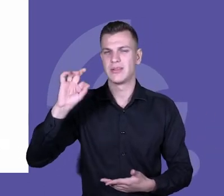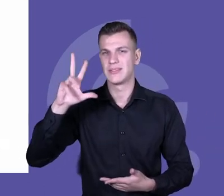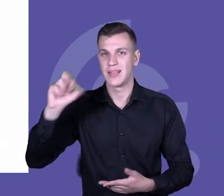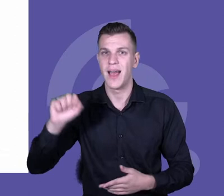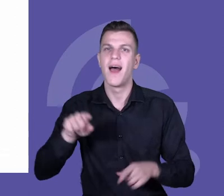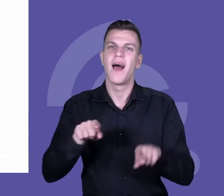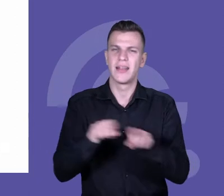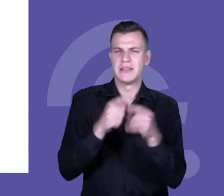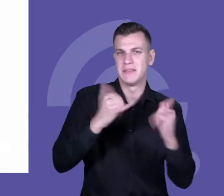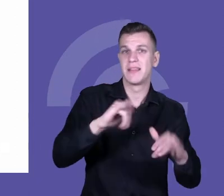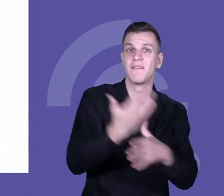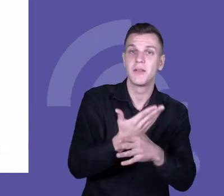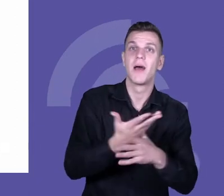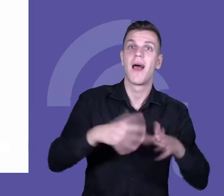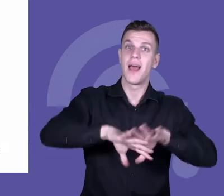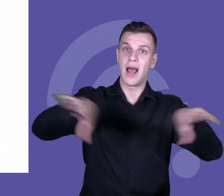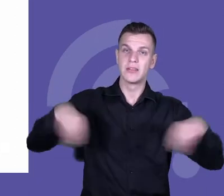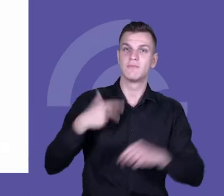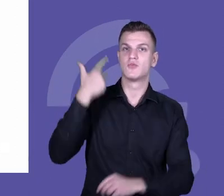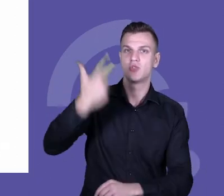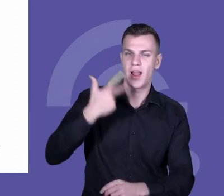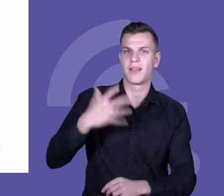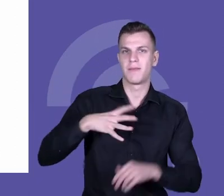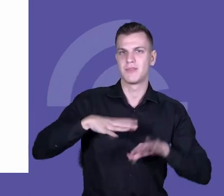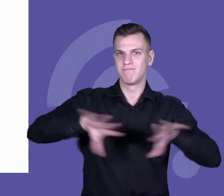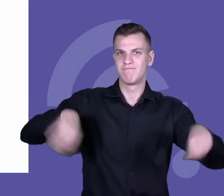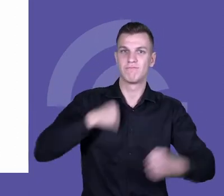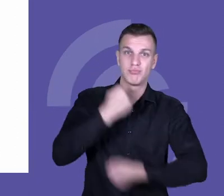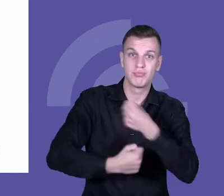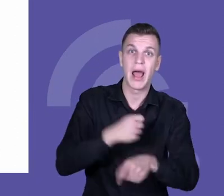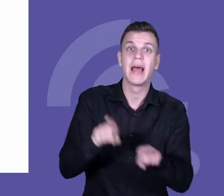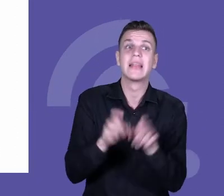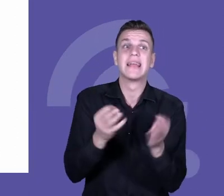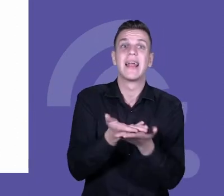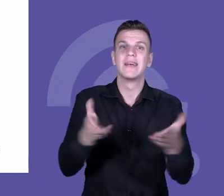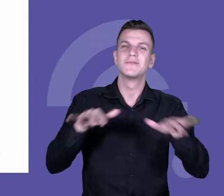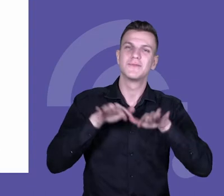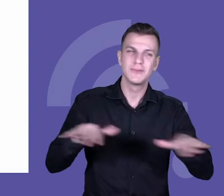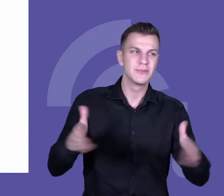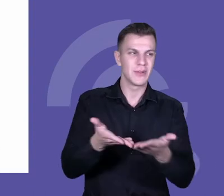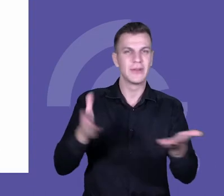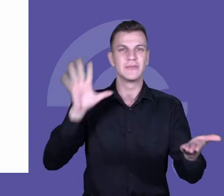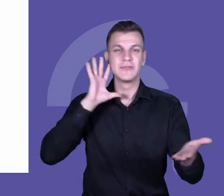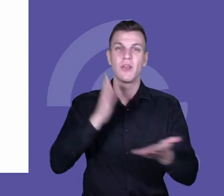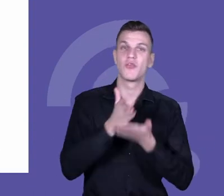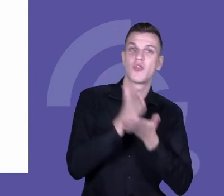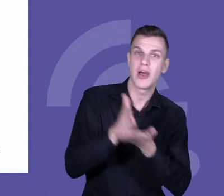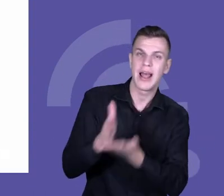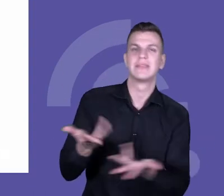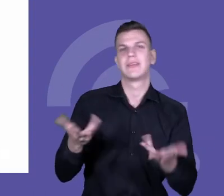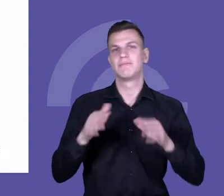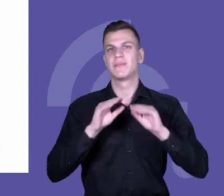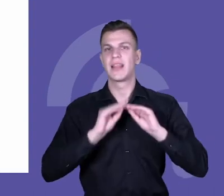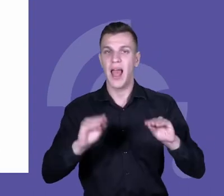realizowaliśmy ten projekt przez trzy lata. Witam też, bo dzisiaj jest dużo i doradców, i trenerów, i osób wspierających